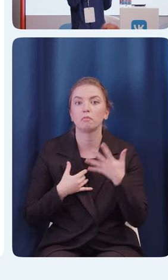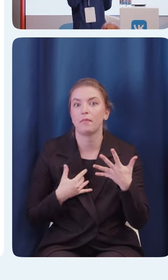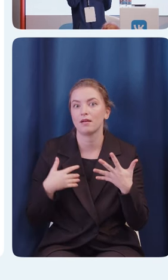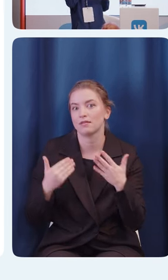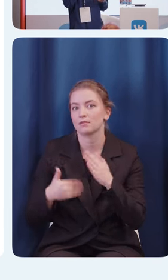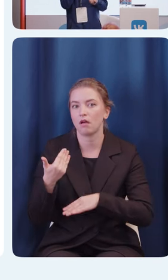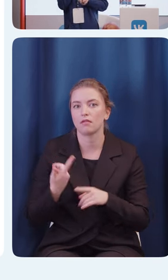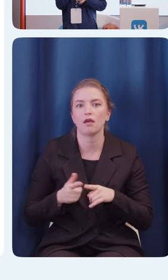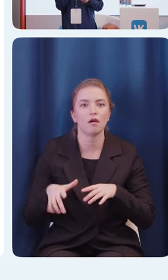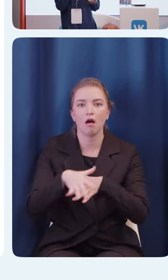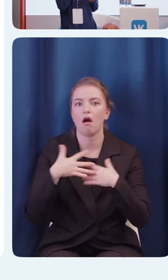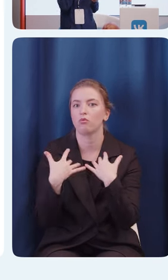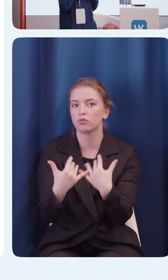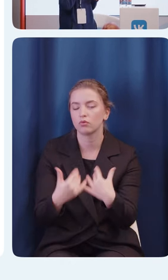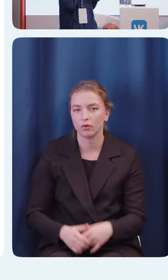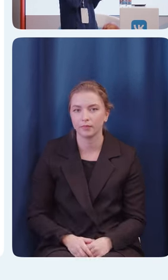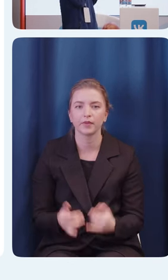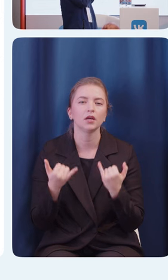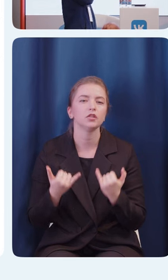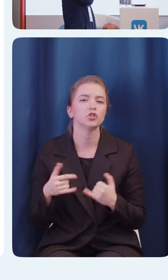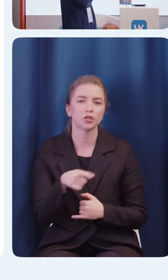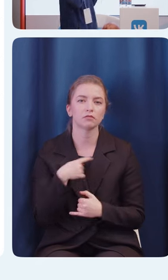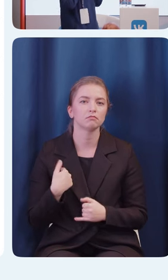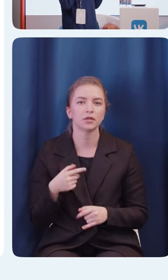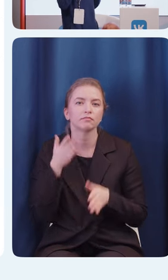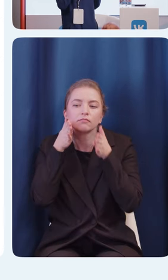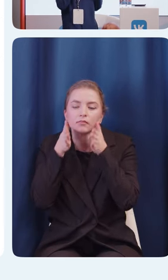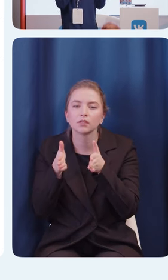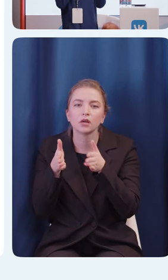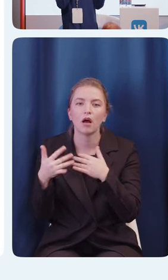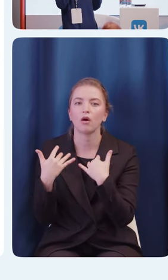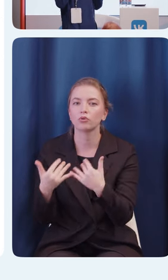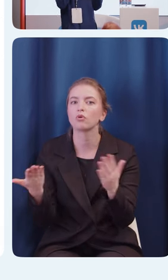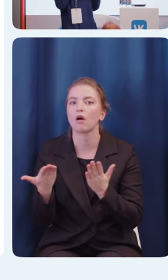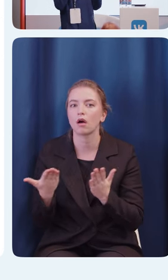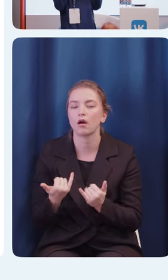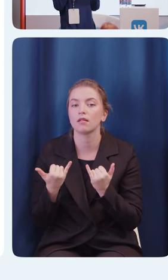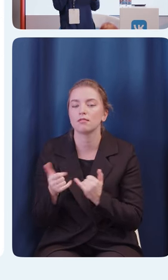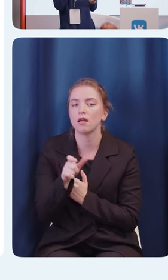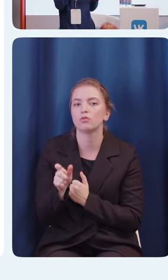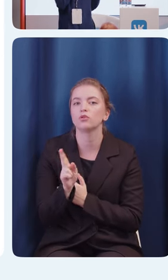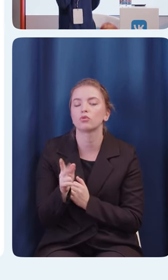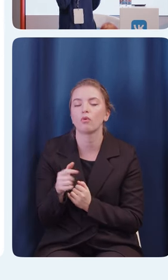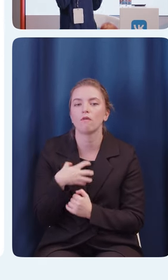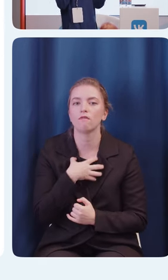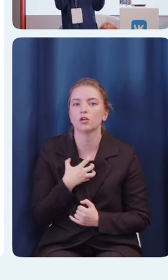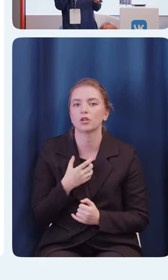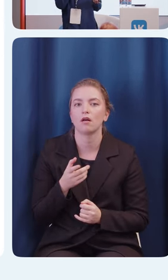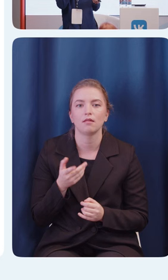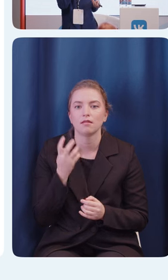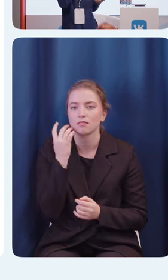данный момент мы сфокусированы на пользователях, для которых важна невизуальная доступность. Это